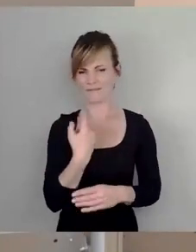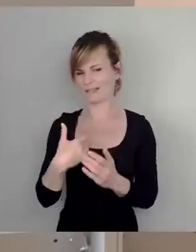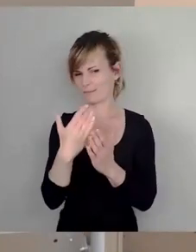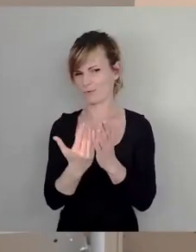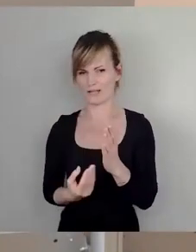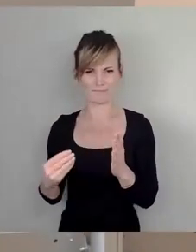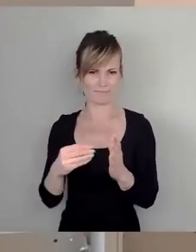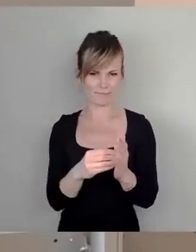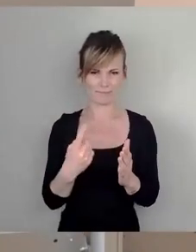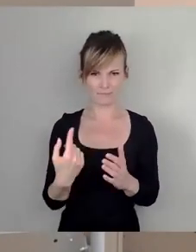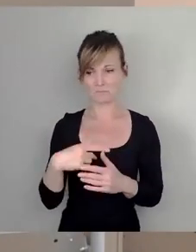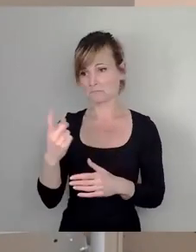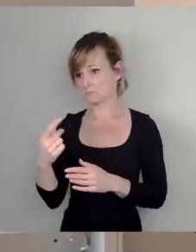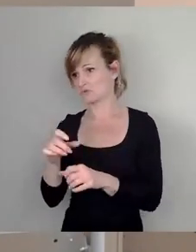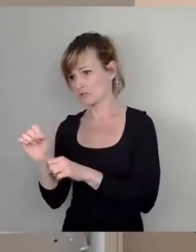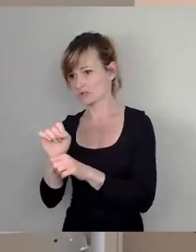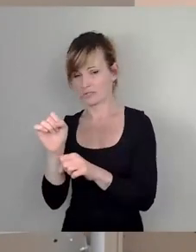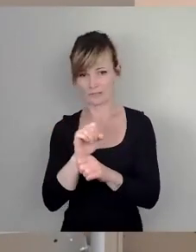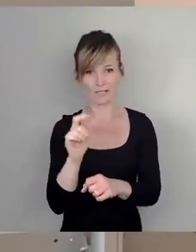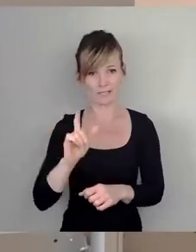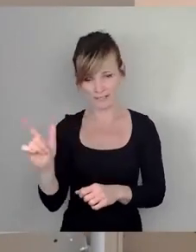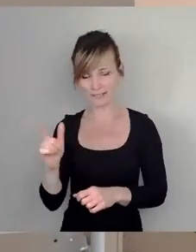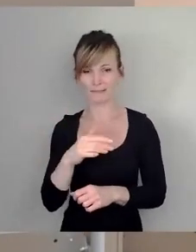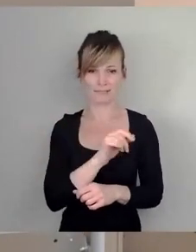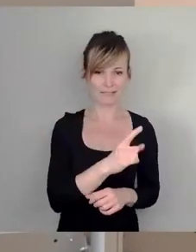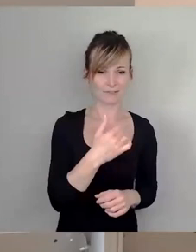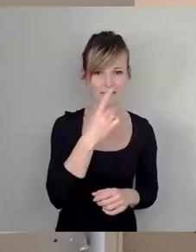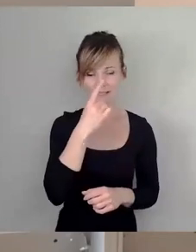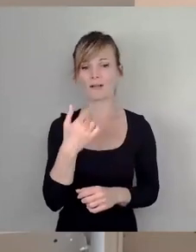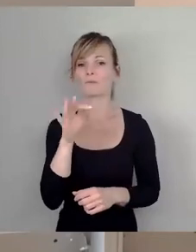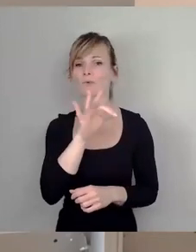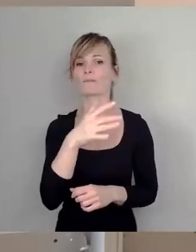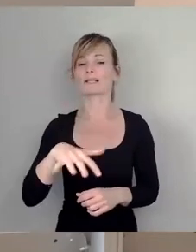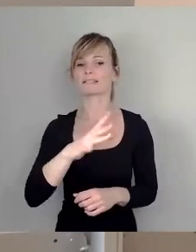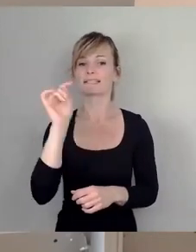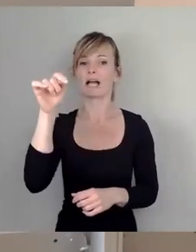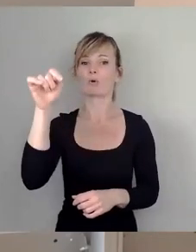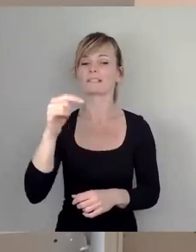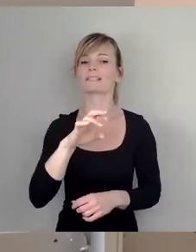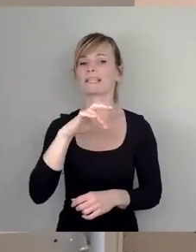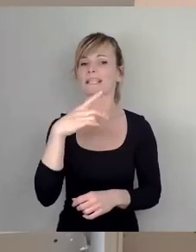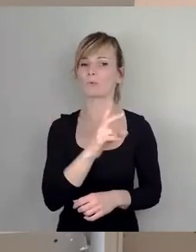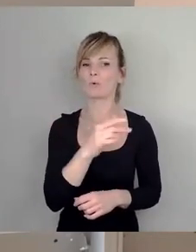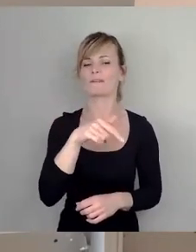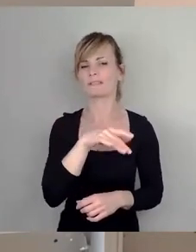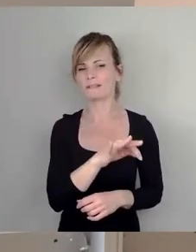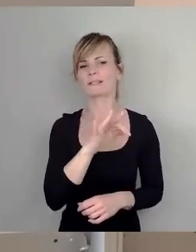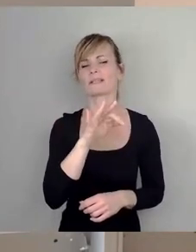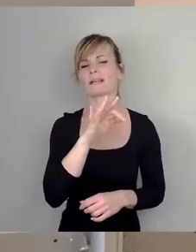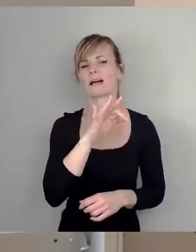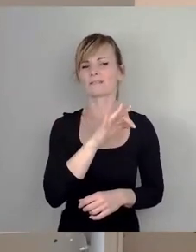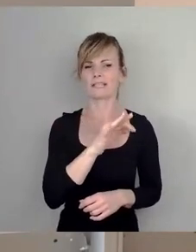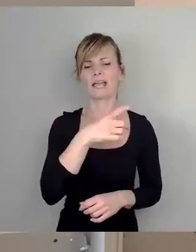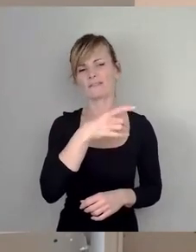SPD streiten und wofür, ich muss euch sagen, ihr habt es bestimmt nie gesehen, hier draußen, also die CDU, AfD, FDP, die jetzt irgendwie